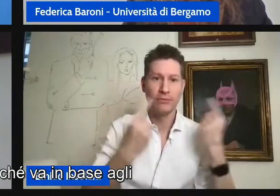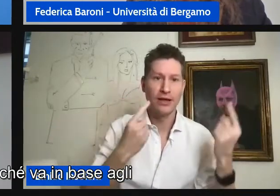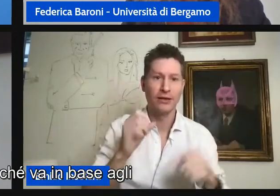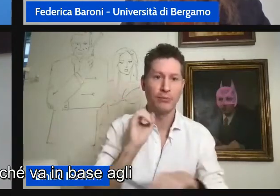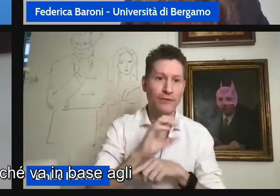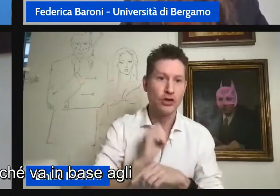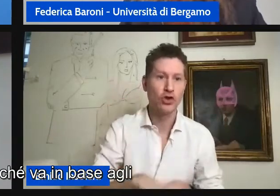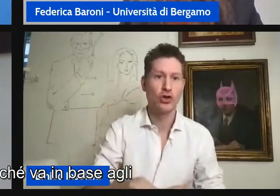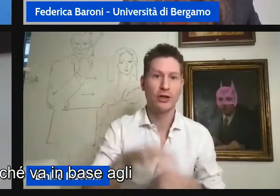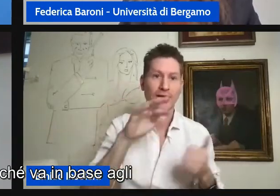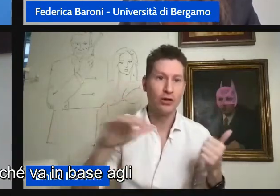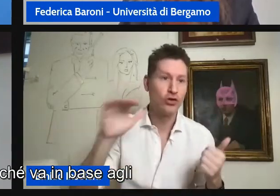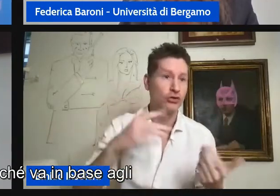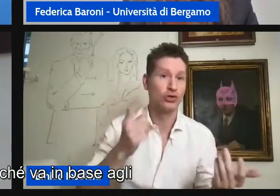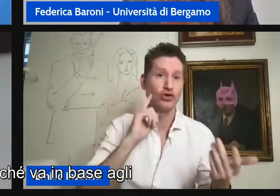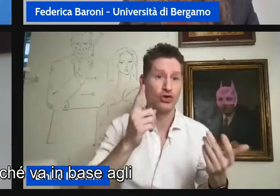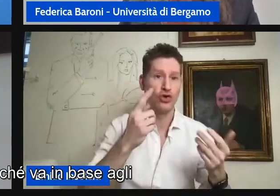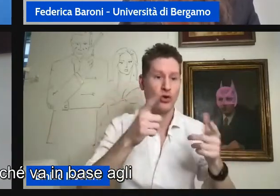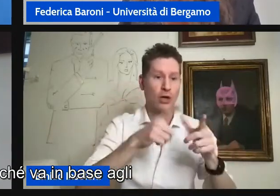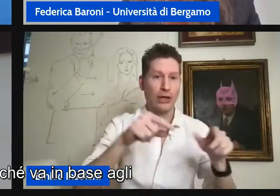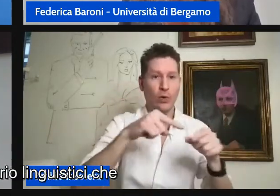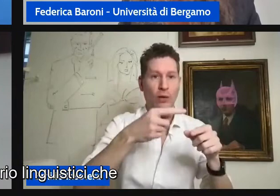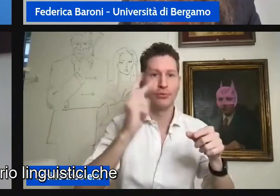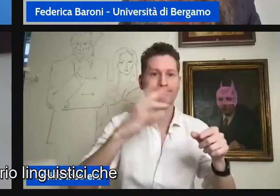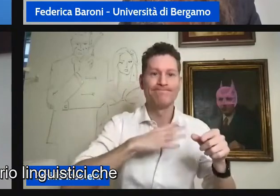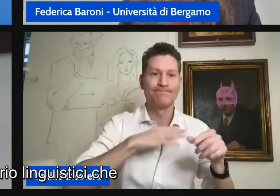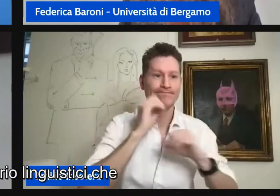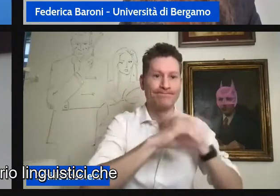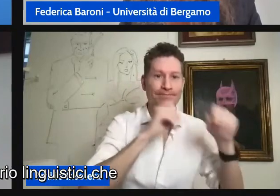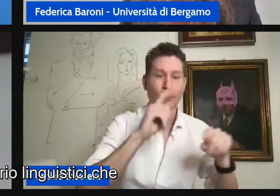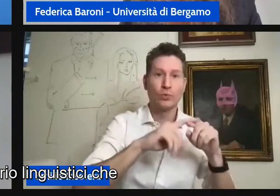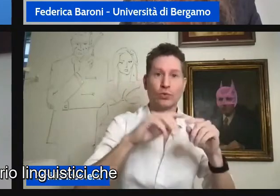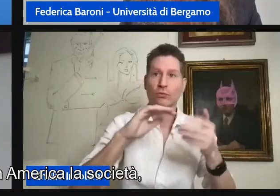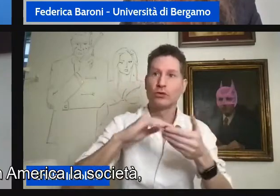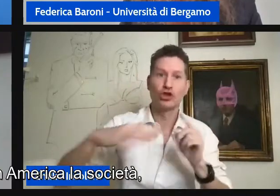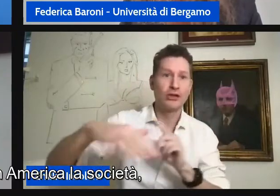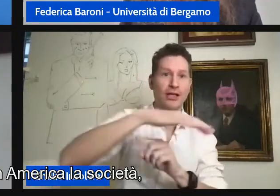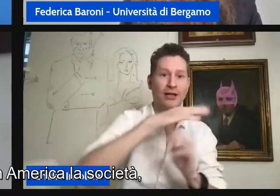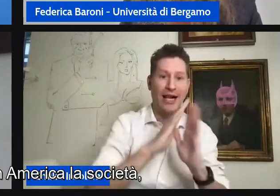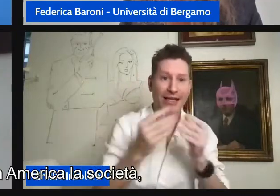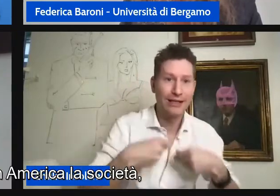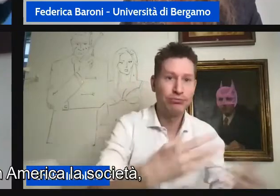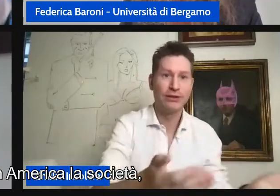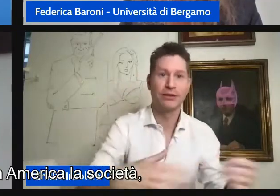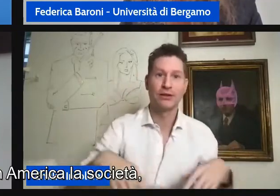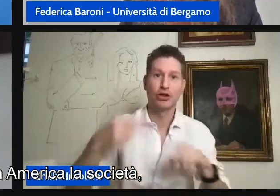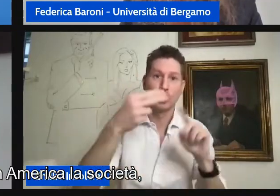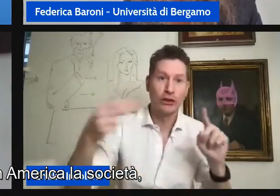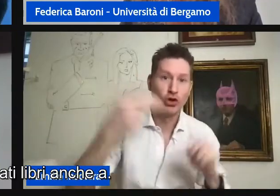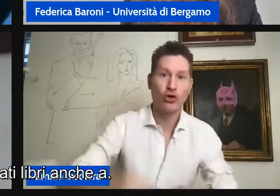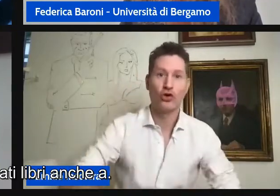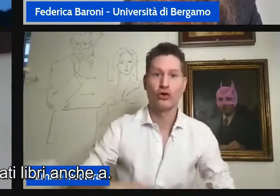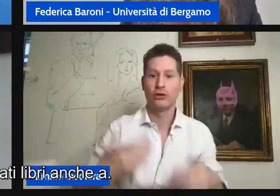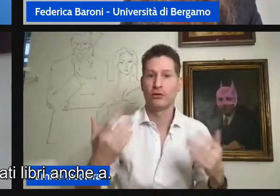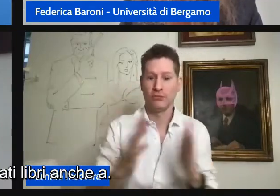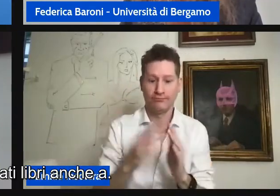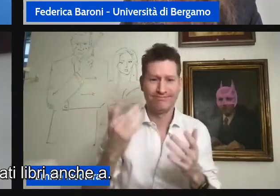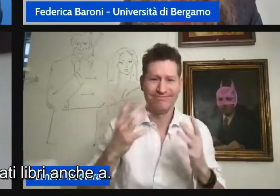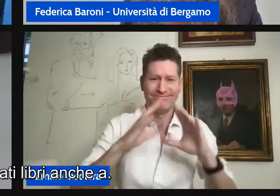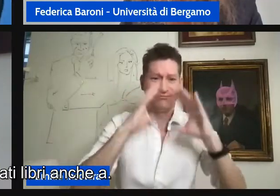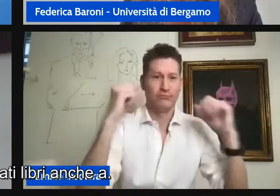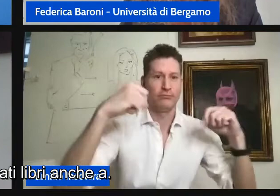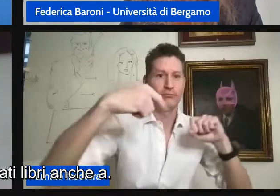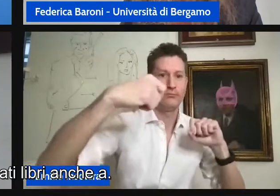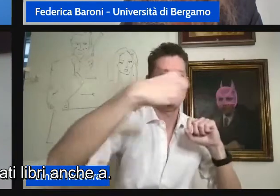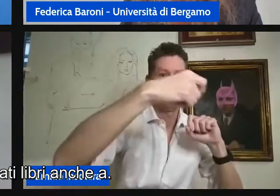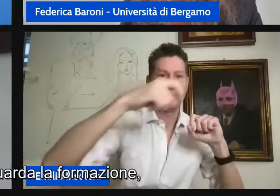molto alta perché va in base agli stimoli proprio linguistici che hanno anche in America la società vengono dati libri